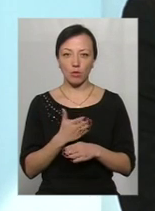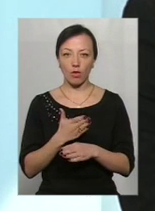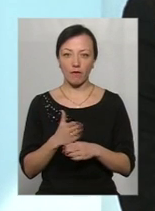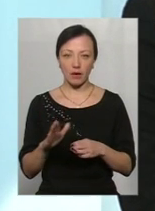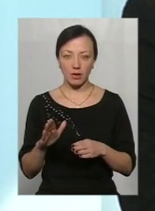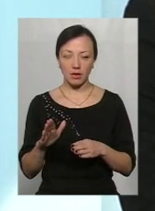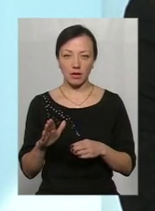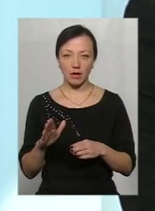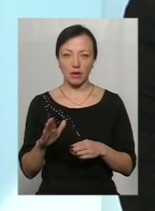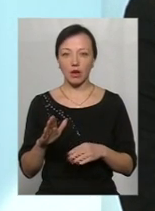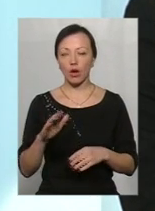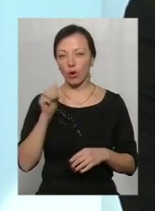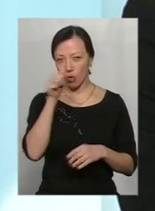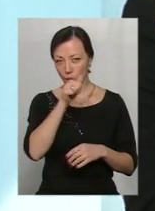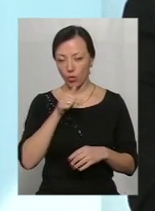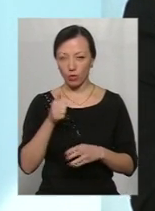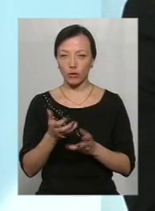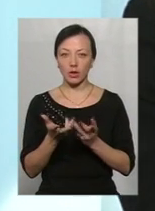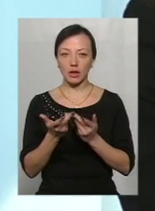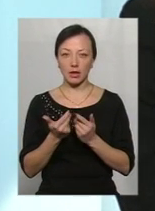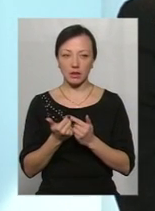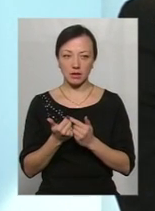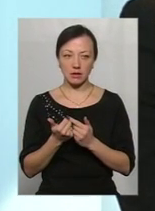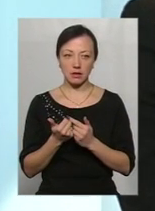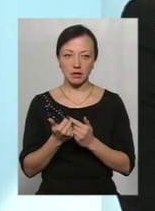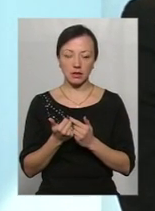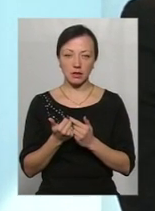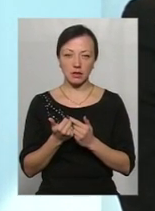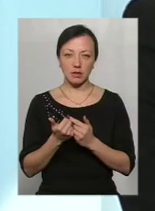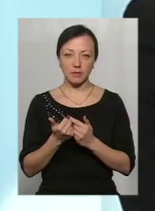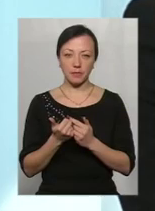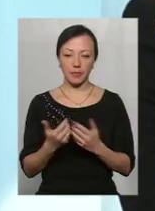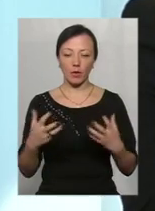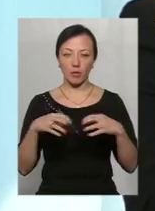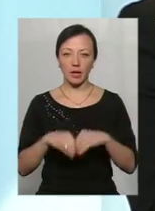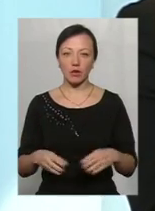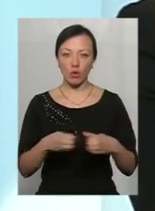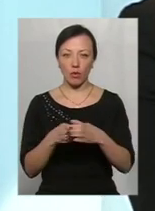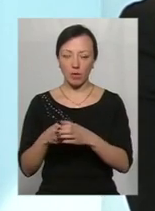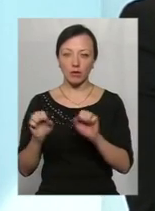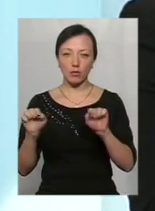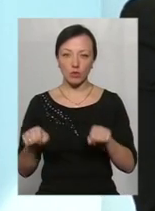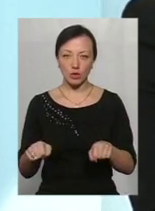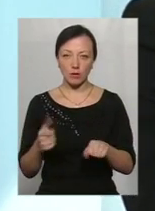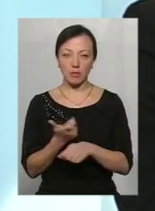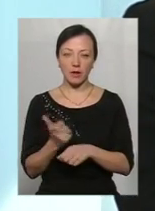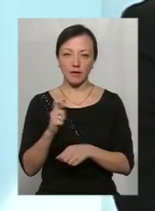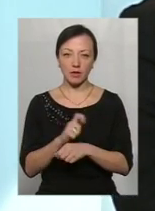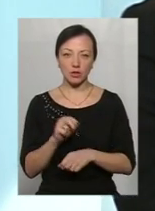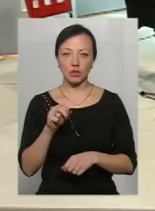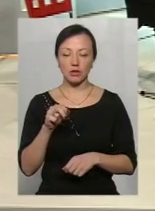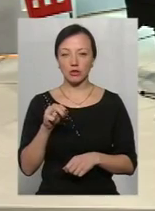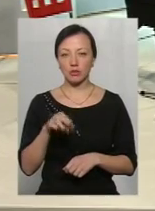року кількість, до кінця, десь до липня місяця, кількість об'єднаних громад може переважити за